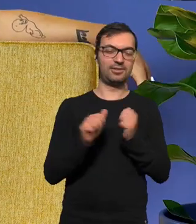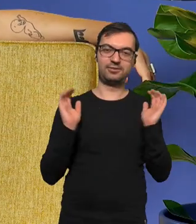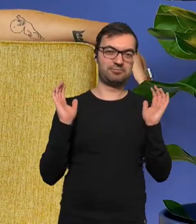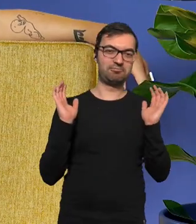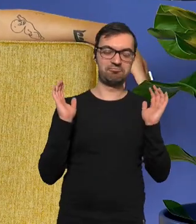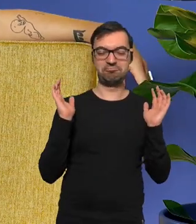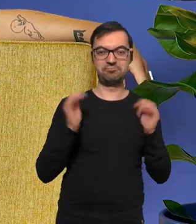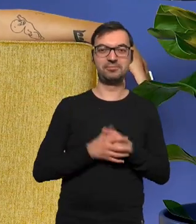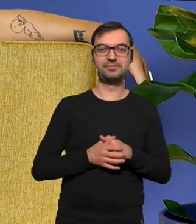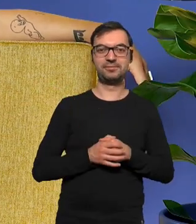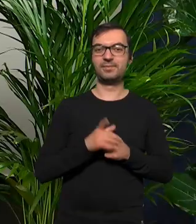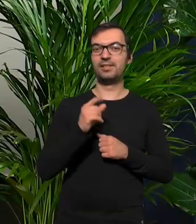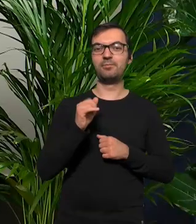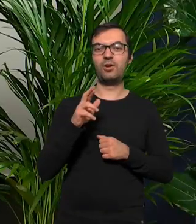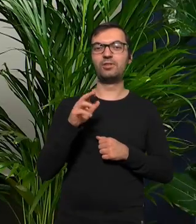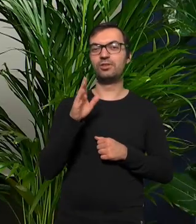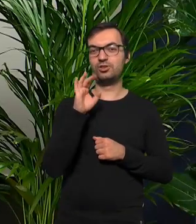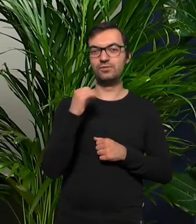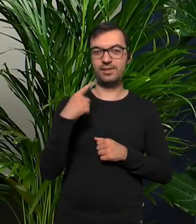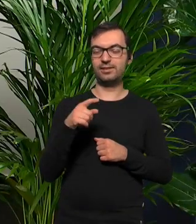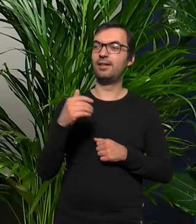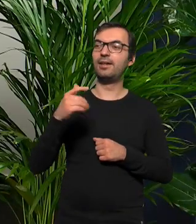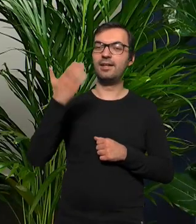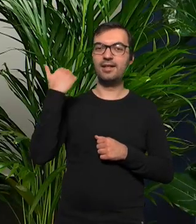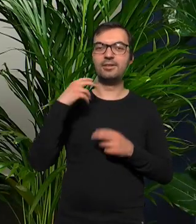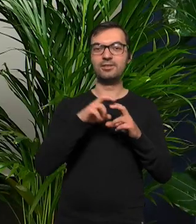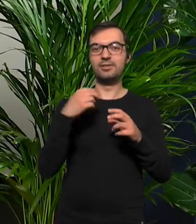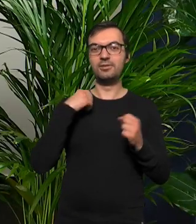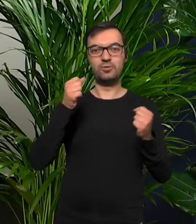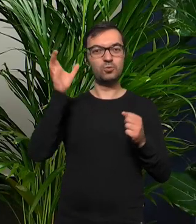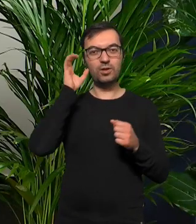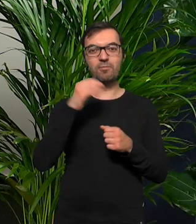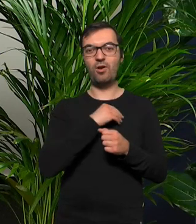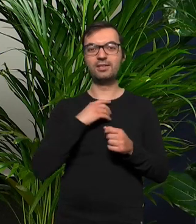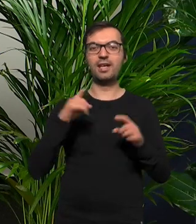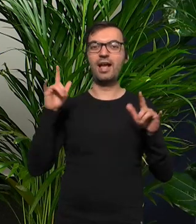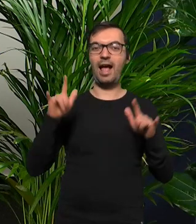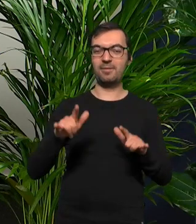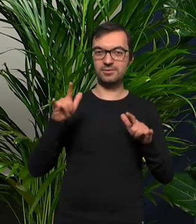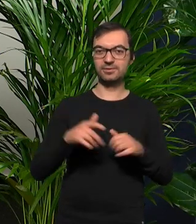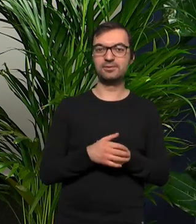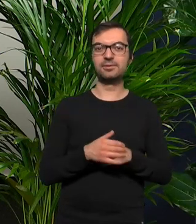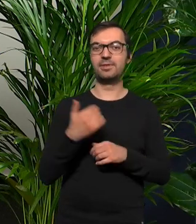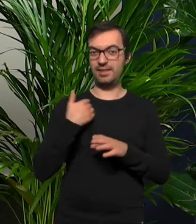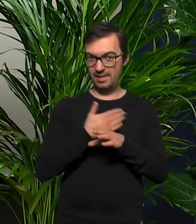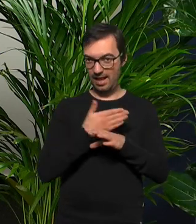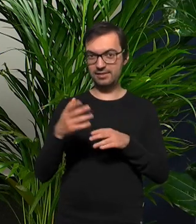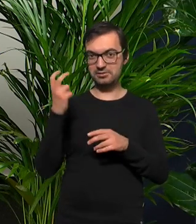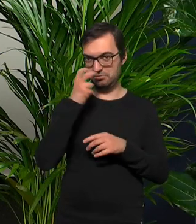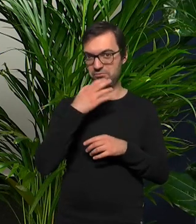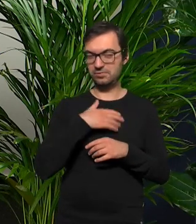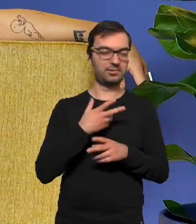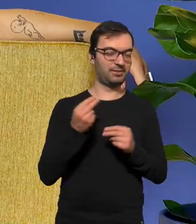o Piotr Szwed był kiedyś czas, gdy intensywnie słuchałeś polskiego rapu był czy on jest nadal dla ciebie